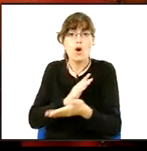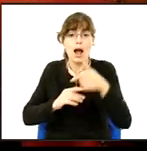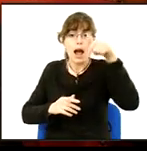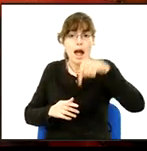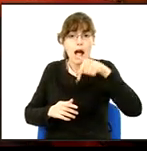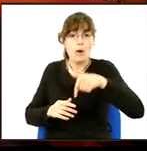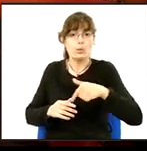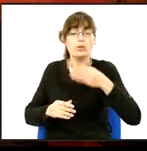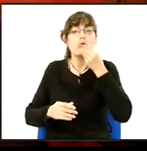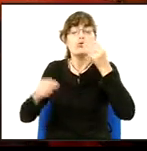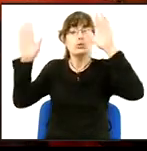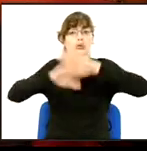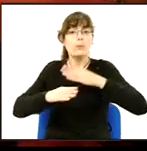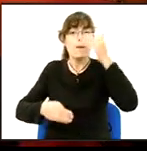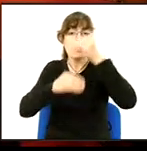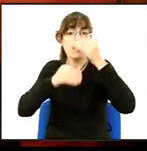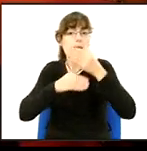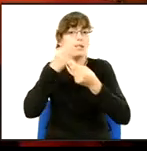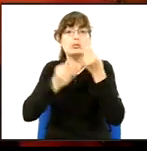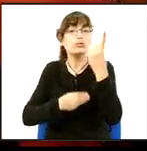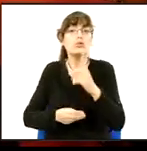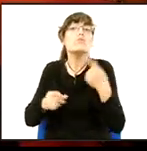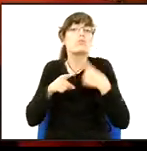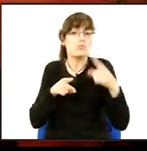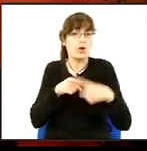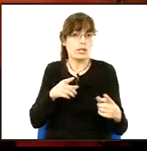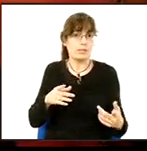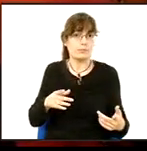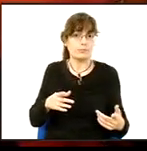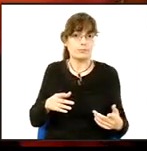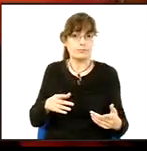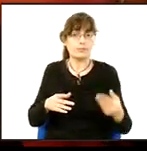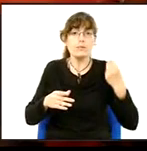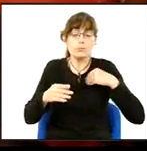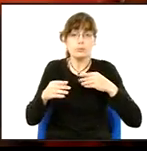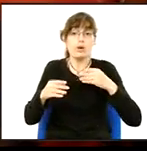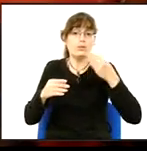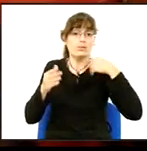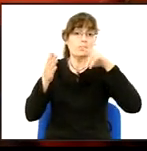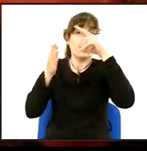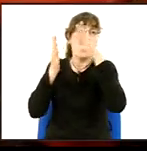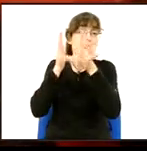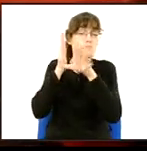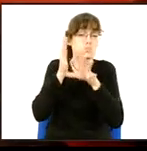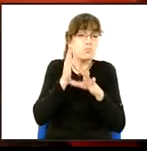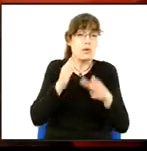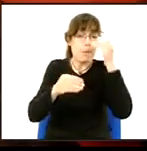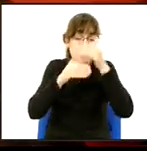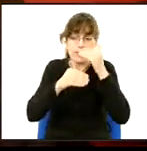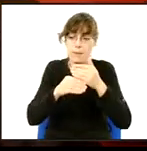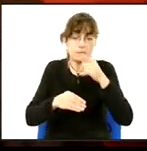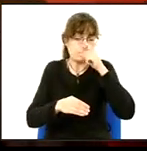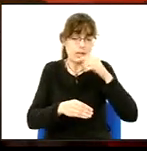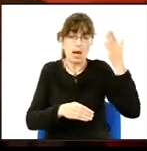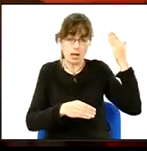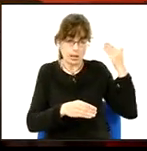tradicional sopar medieval? Sí, llegint el programa dels actes del mercat medieval, normalment feia molts anys, ara no recordo